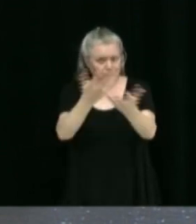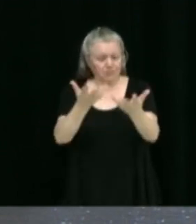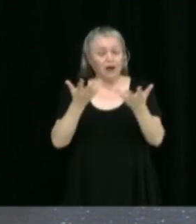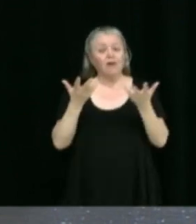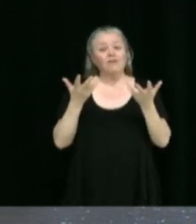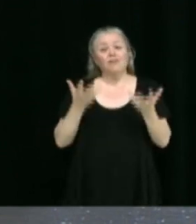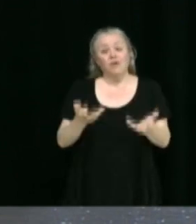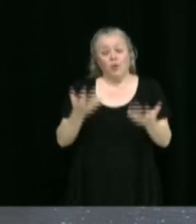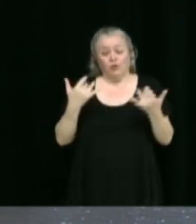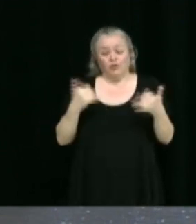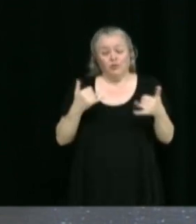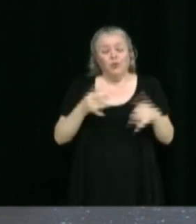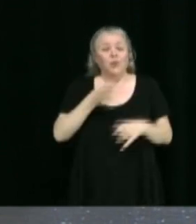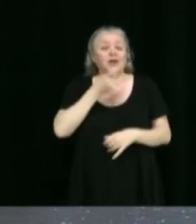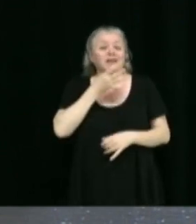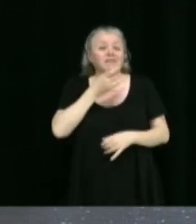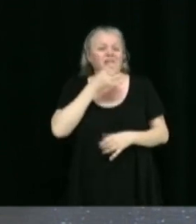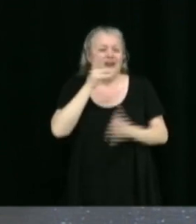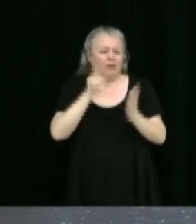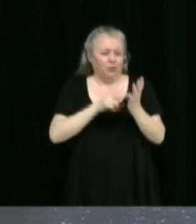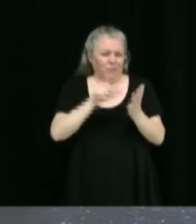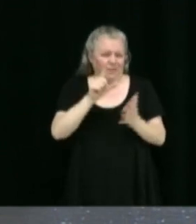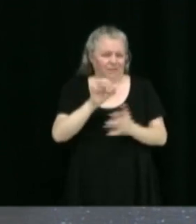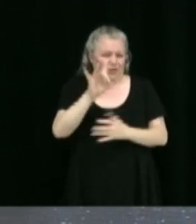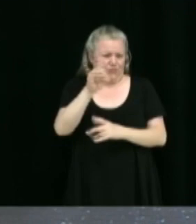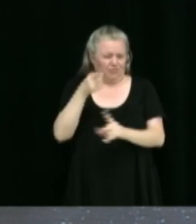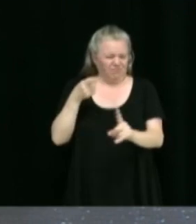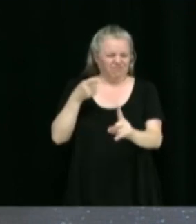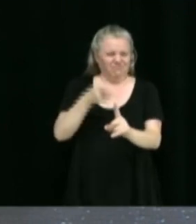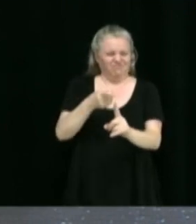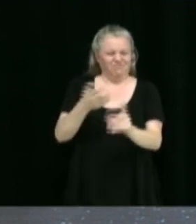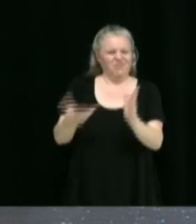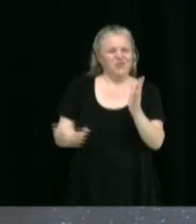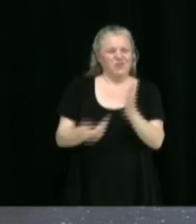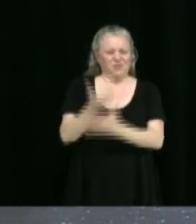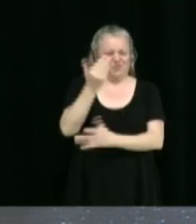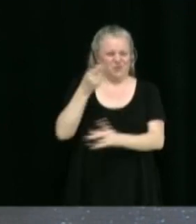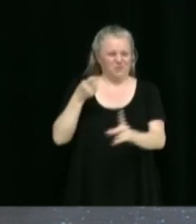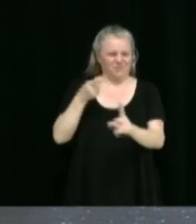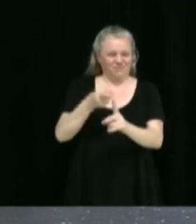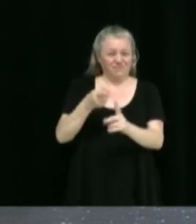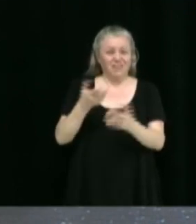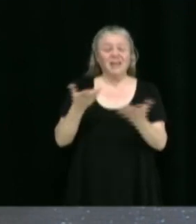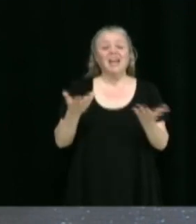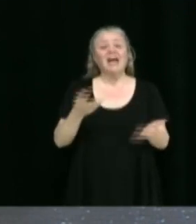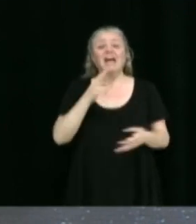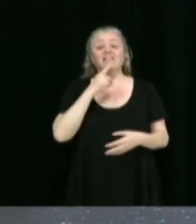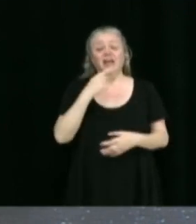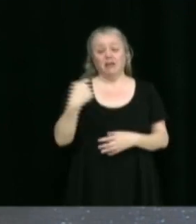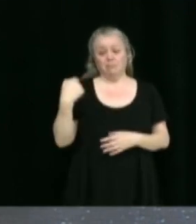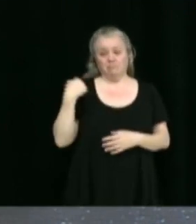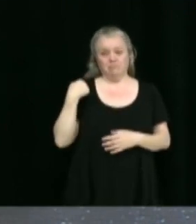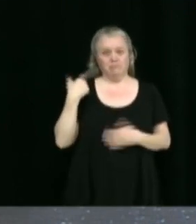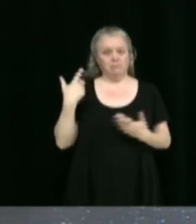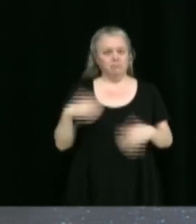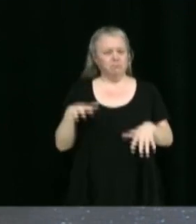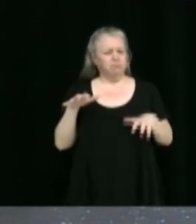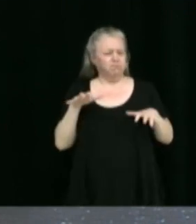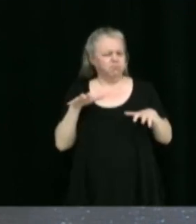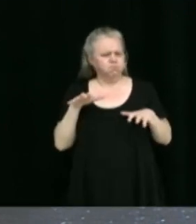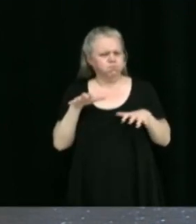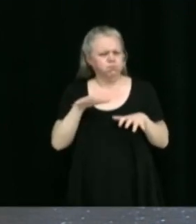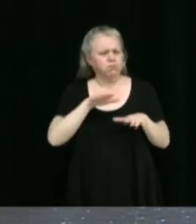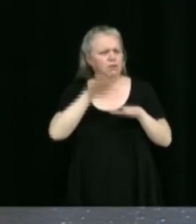Victoriaville les Jeux d'hiver 2028. Donc, fort de la grande mobilisation qu'il y eu dans le milieu, fort de notre